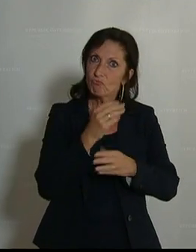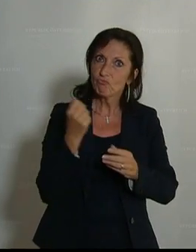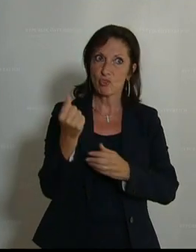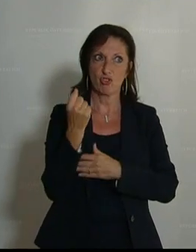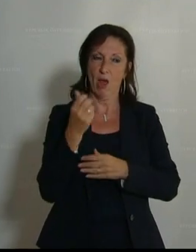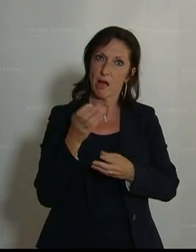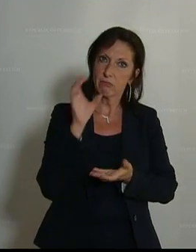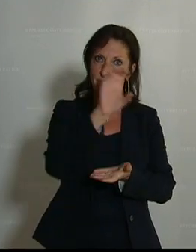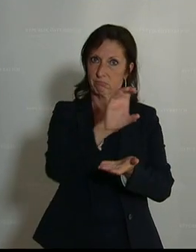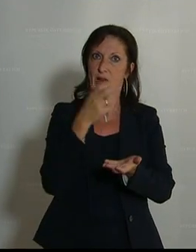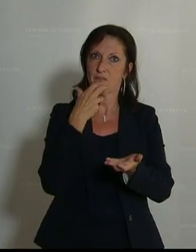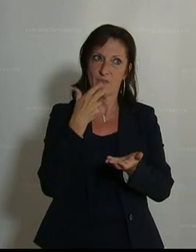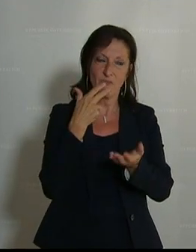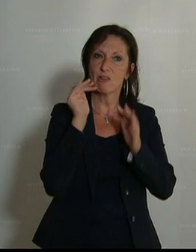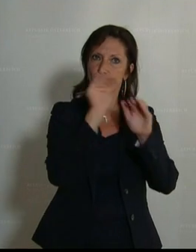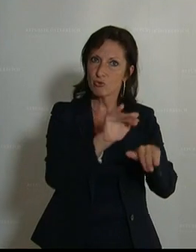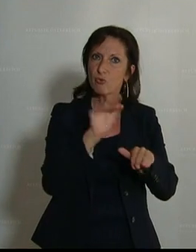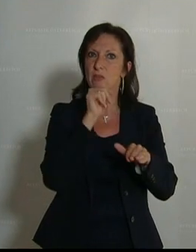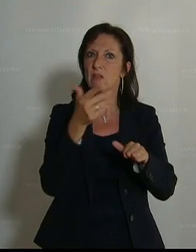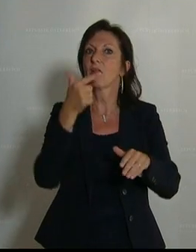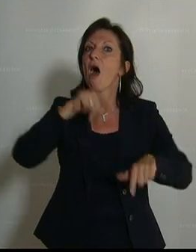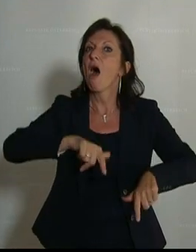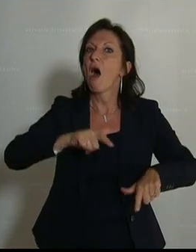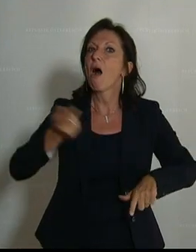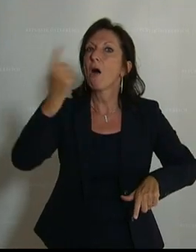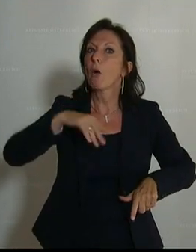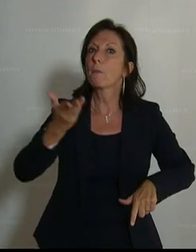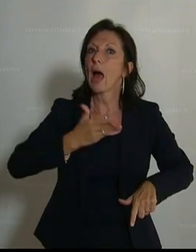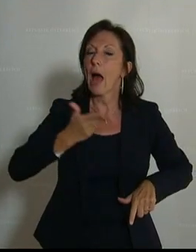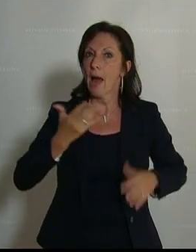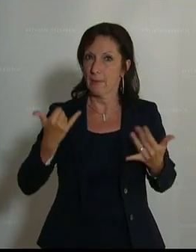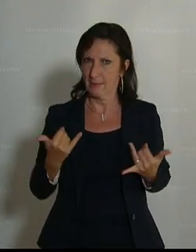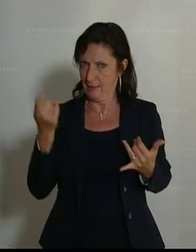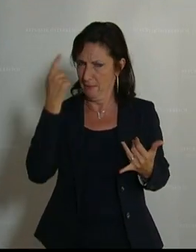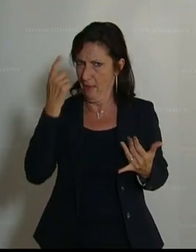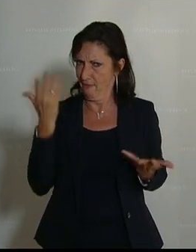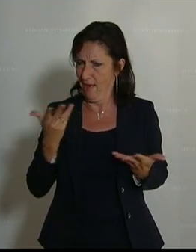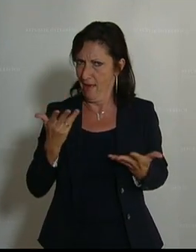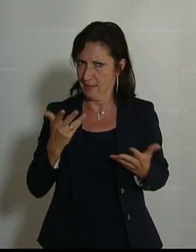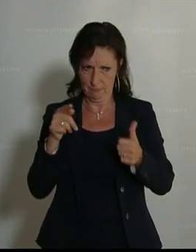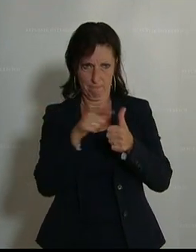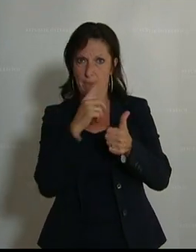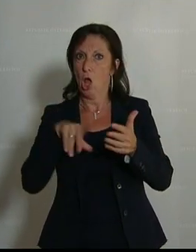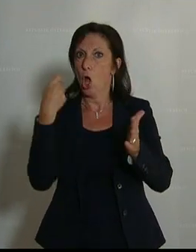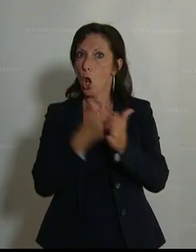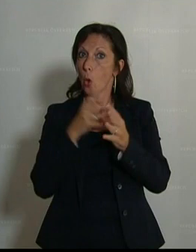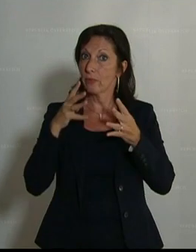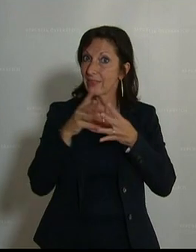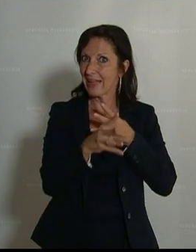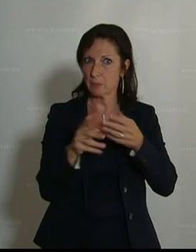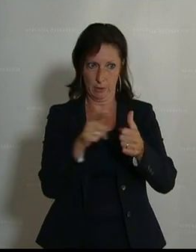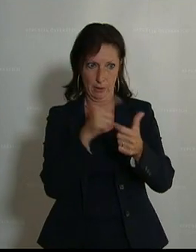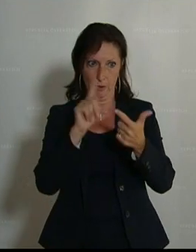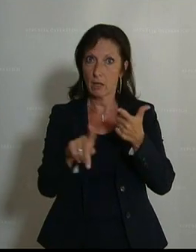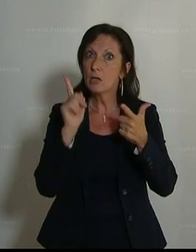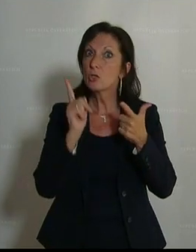Armut im Alter schützen wollen. Was sind diese Eckpunkte des Maßnahmenpakets, über das wir derzeit reden? Einerseits Lohntransparenz, andererseits